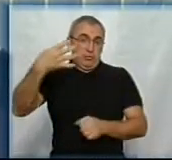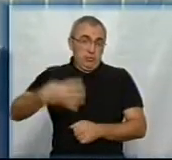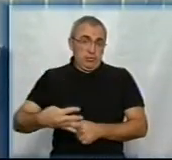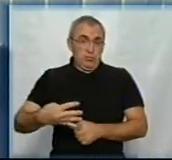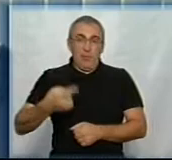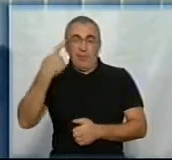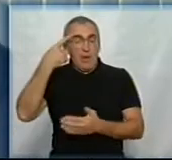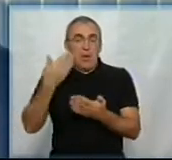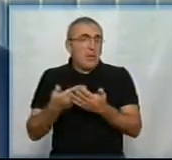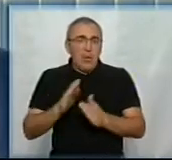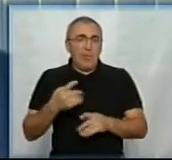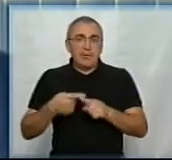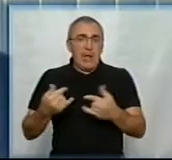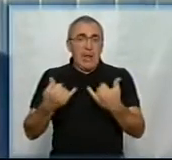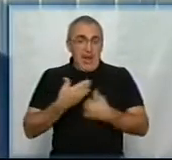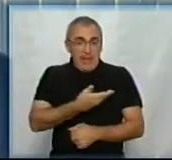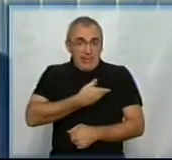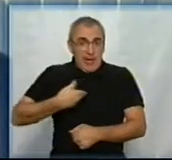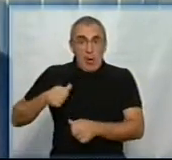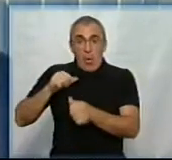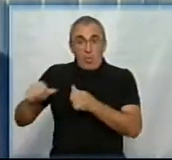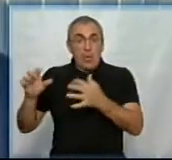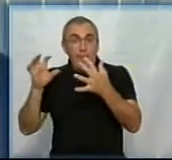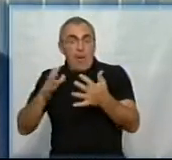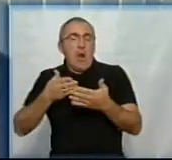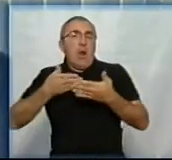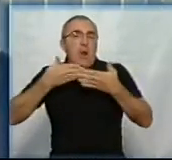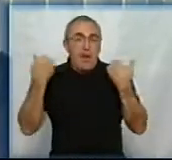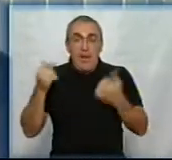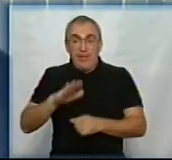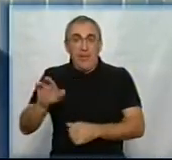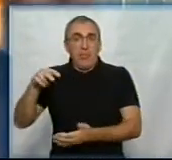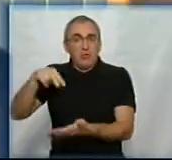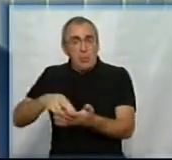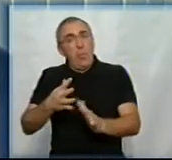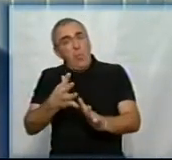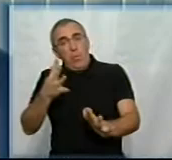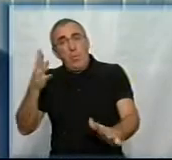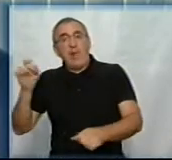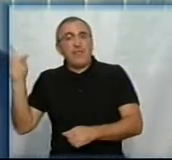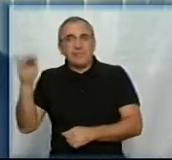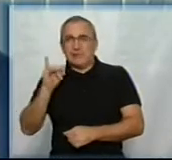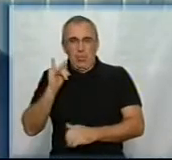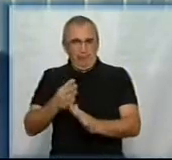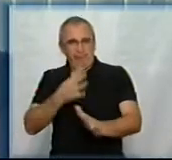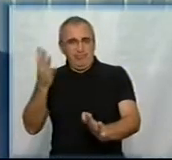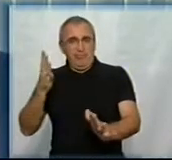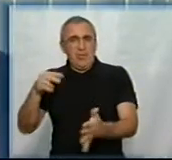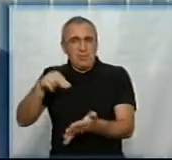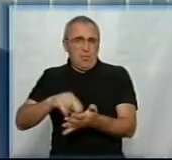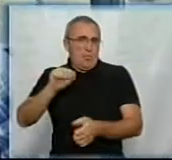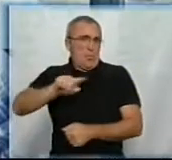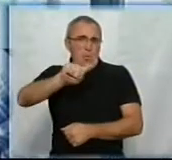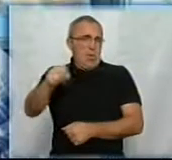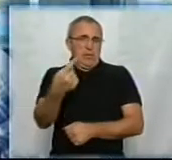Ви не уявляєте, яке це для нас цей окремий автобус полегшення, бо так водіти стояли у черзі з усіма на кінцевій. І стояли б там годину